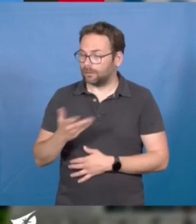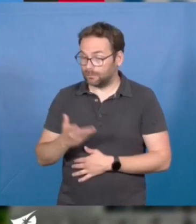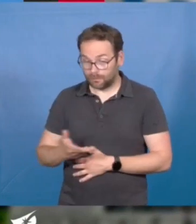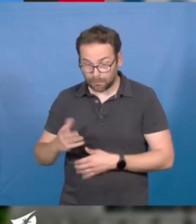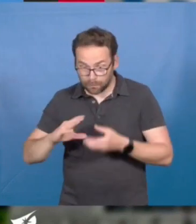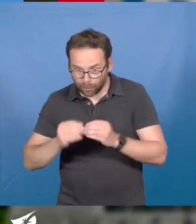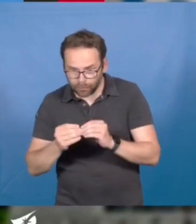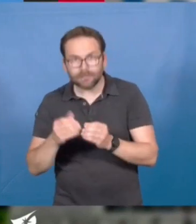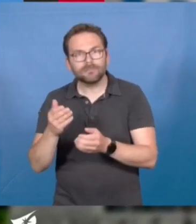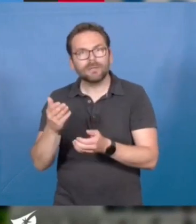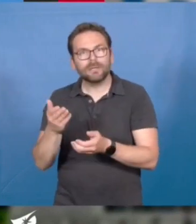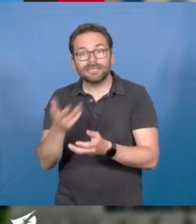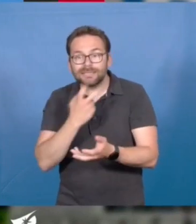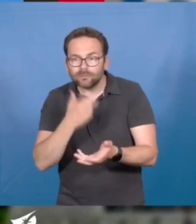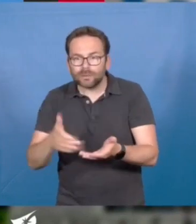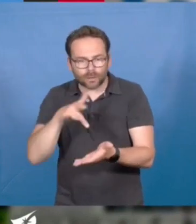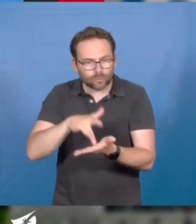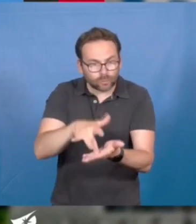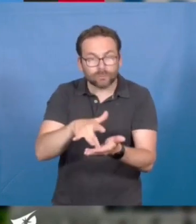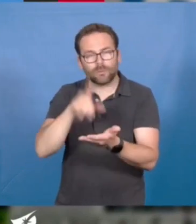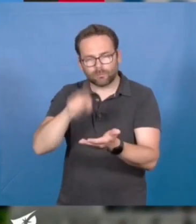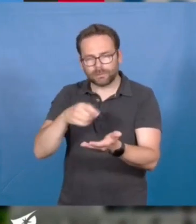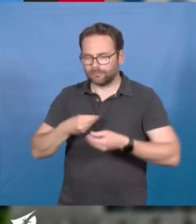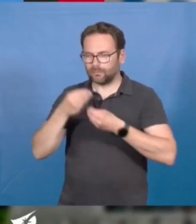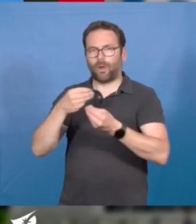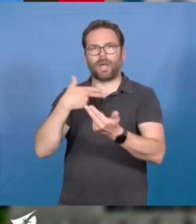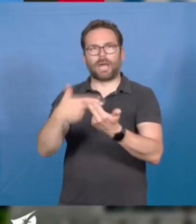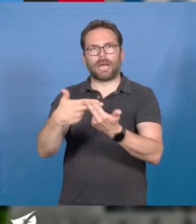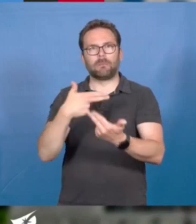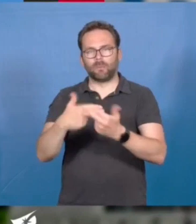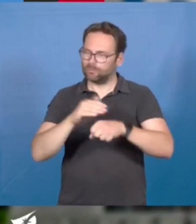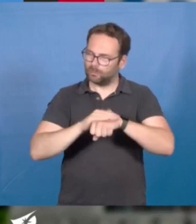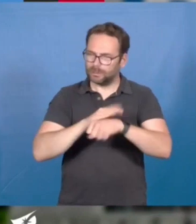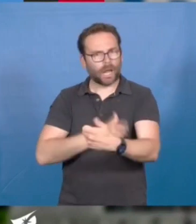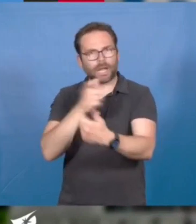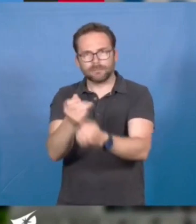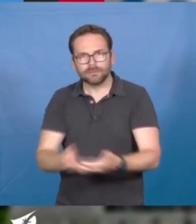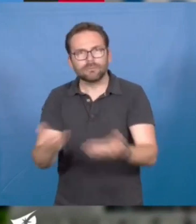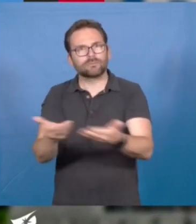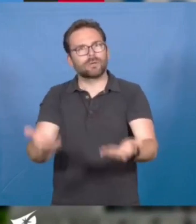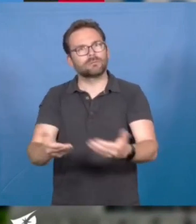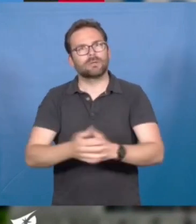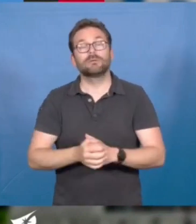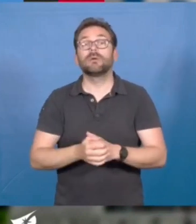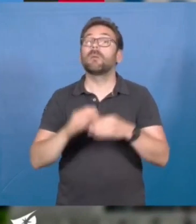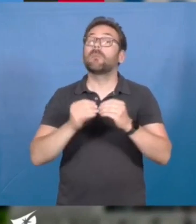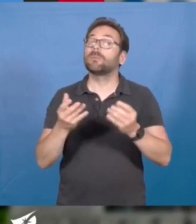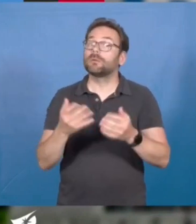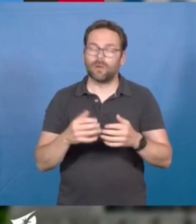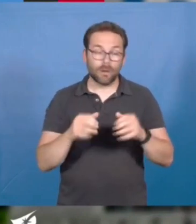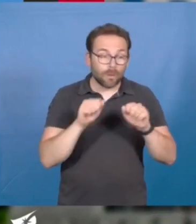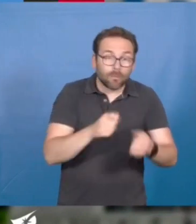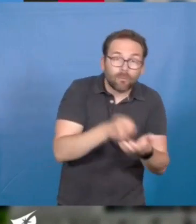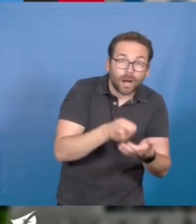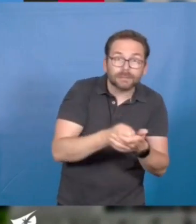problématiques vécues par nos concitoyens par des solutions politiques aux enjeux du moment. Qu'il s'agisse aussi bien des difficultés de pouvoir d